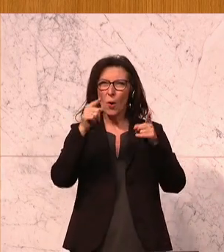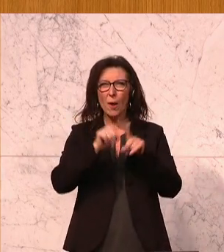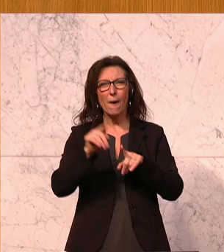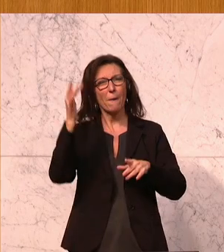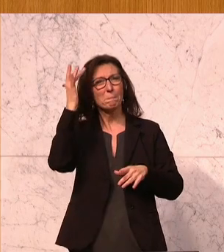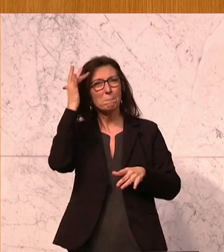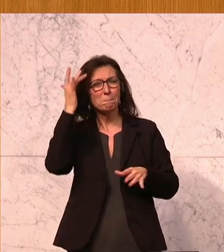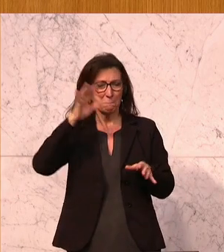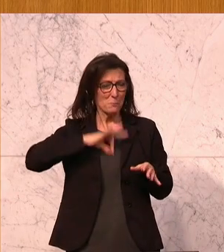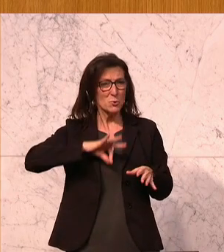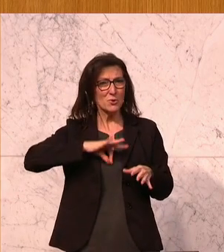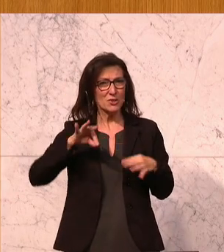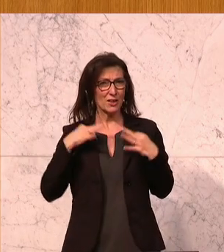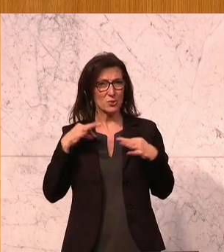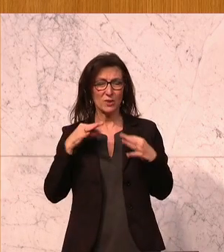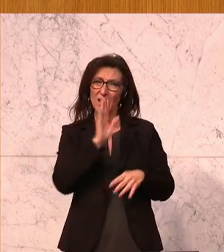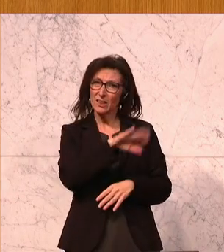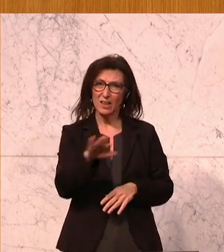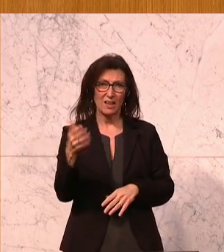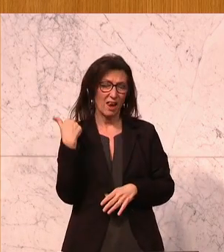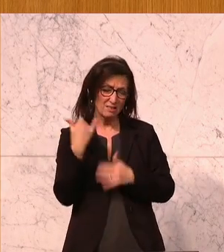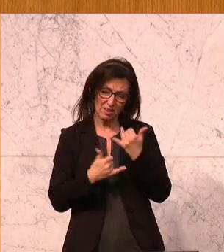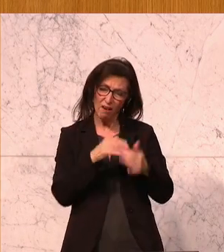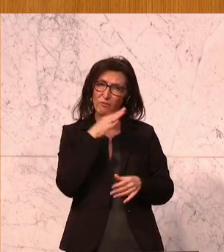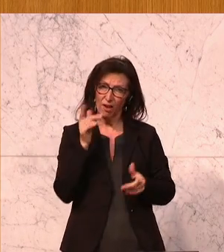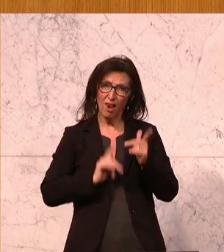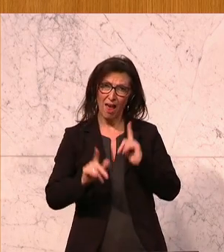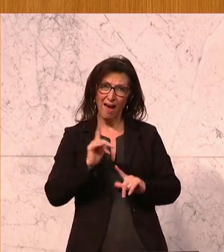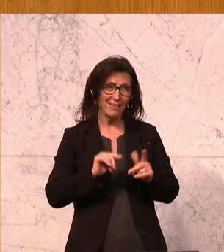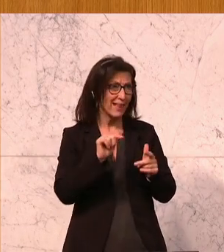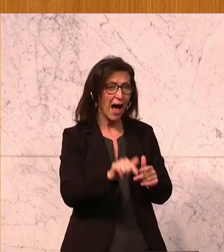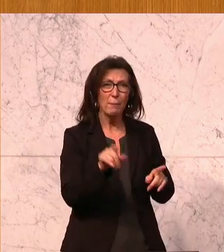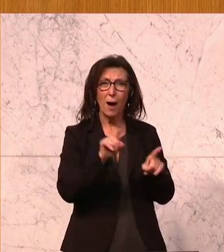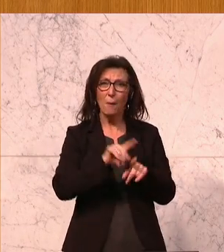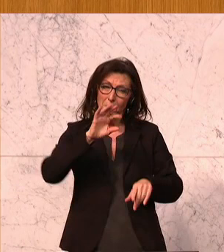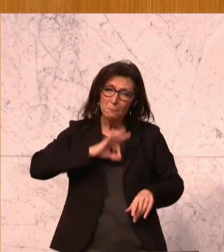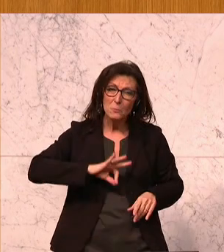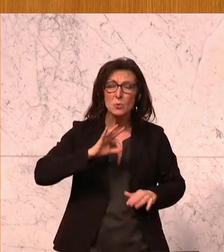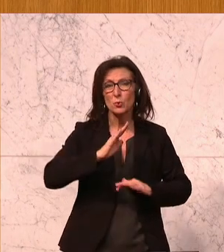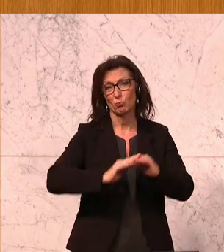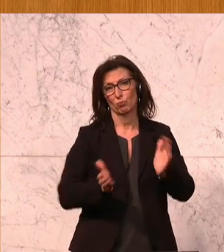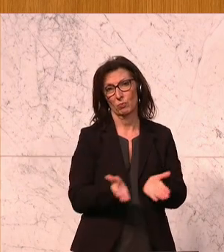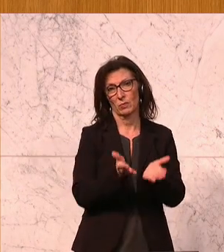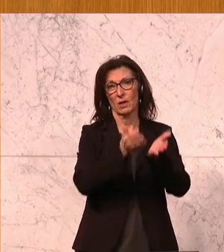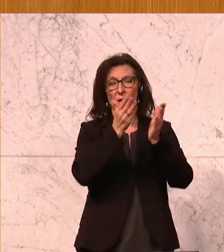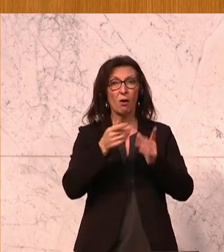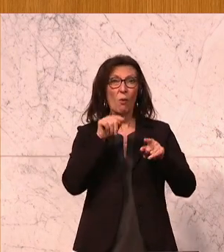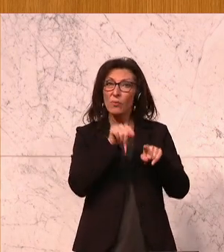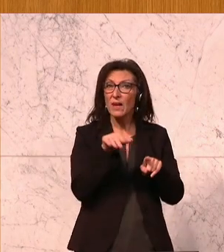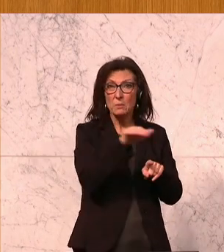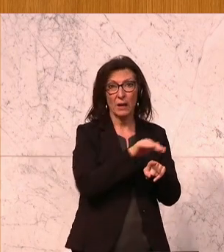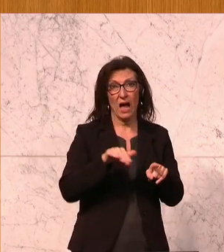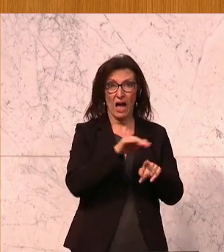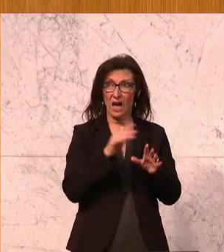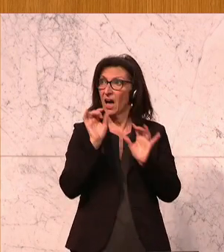unserer Kinder und Jugendlichen, die massiv gelitten hat in den letzten Jahren, endlich auch in den Fokus gerät und damit auch hier die Lehrerinnen und Lehrer ihren